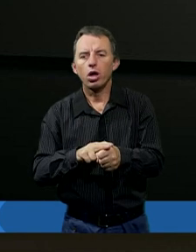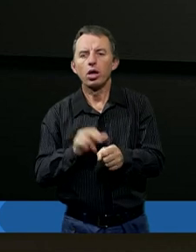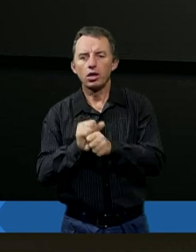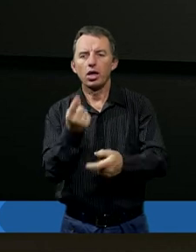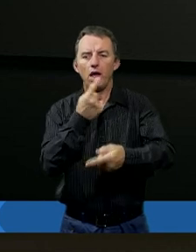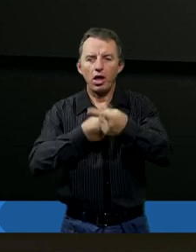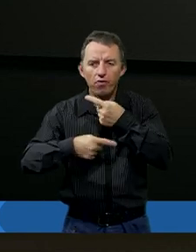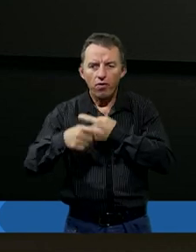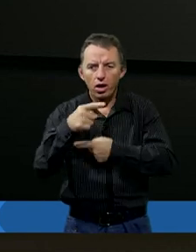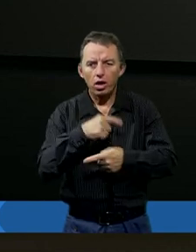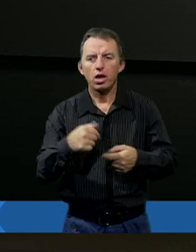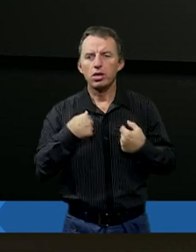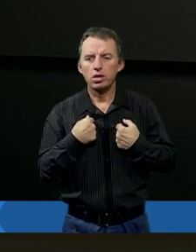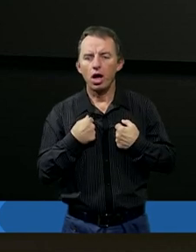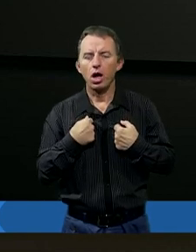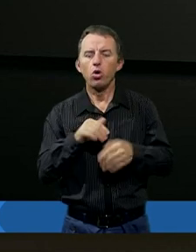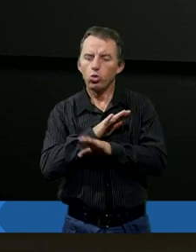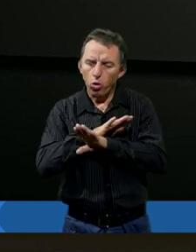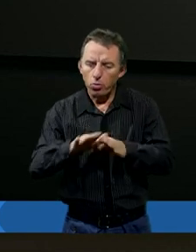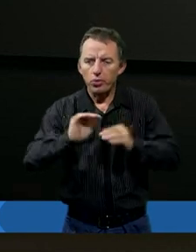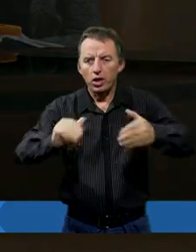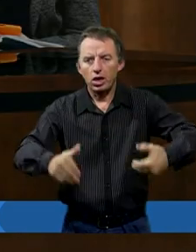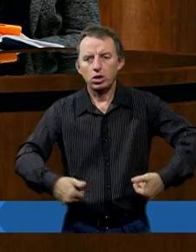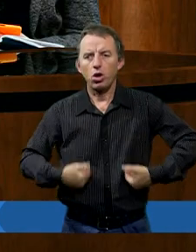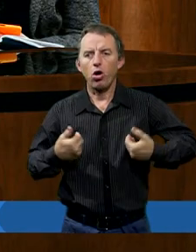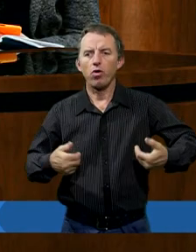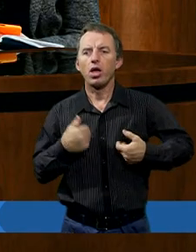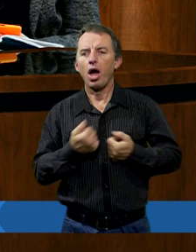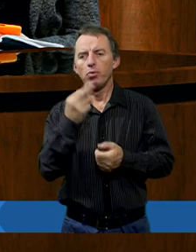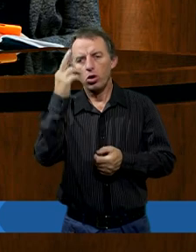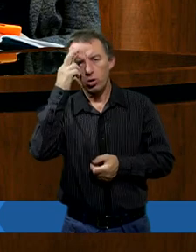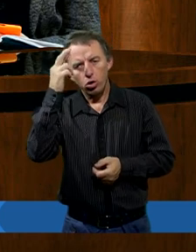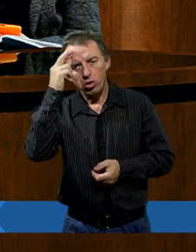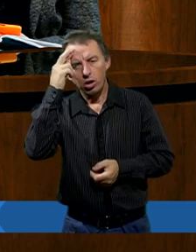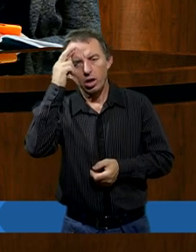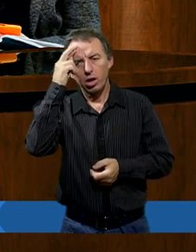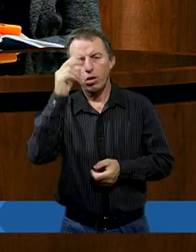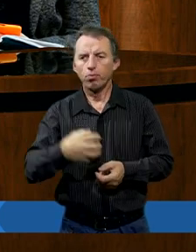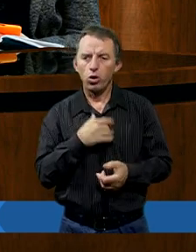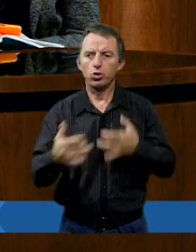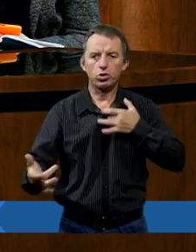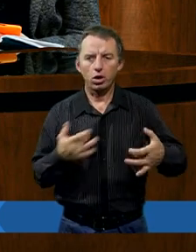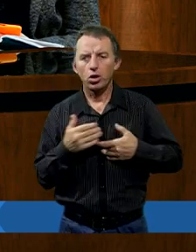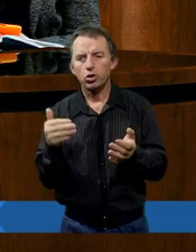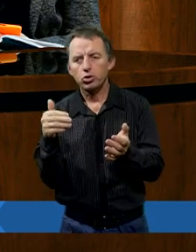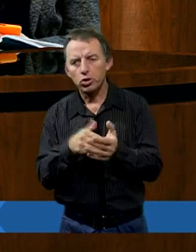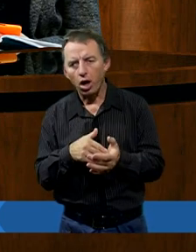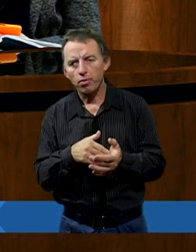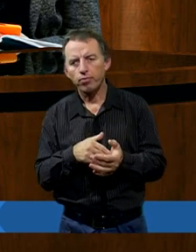jest inwalidą w momencie, kiedy ja jestem w pełni zdrowa? Aby zrozumieć też ból i cierpienie, trzeba